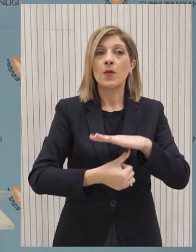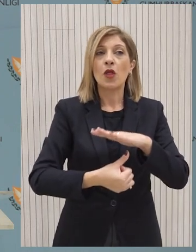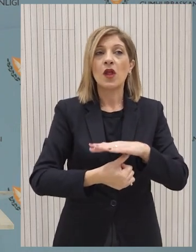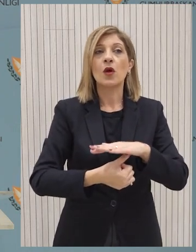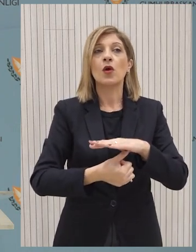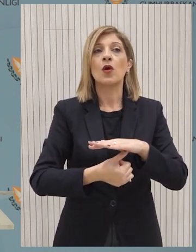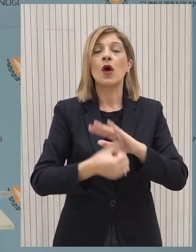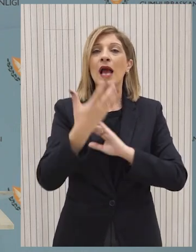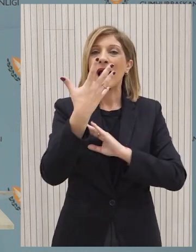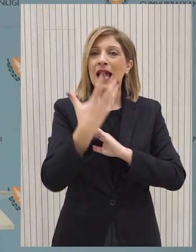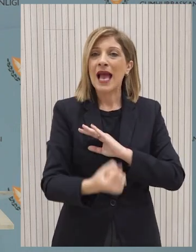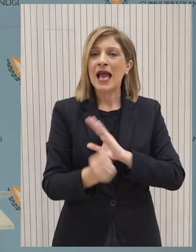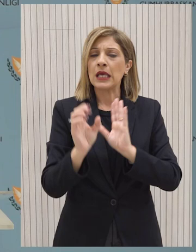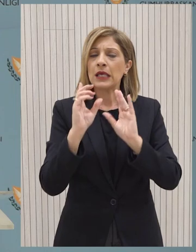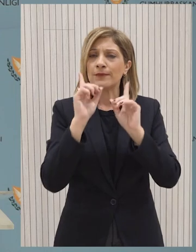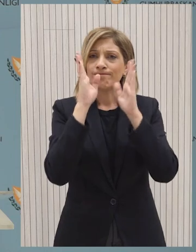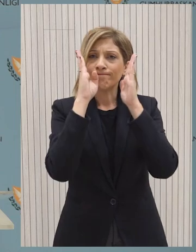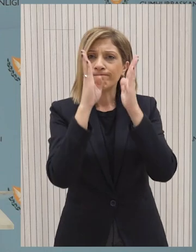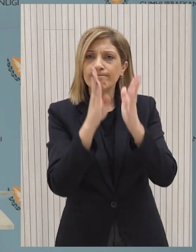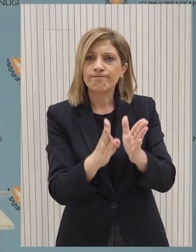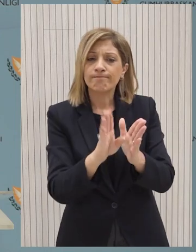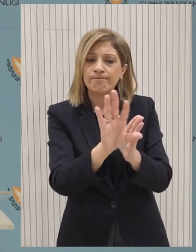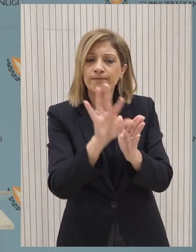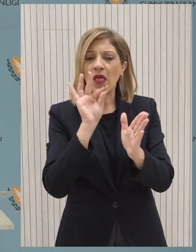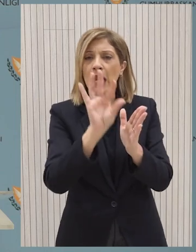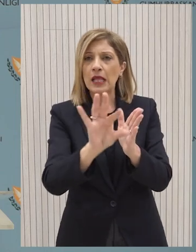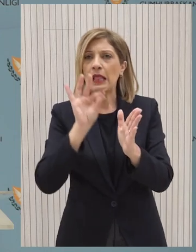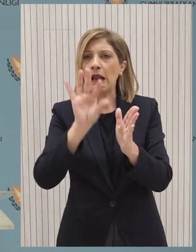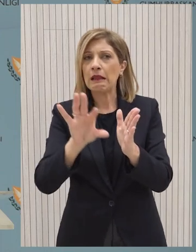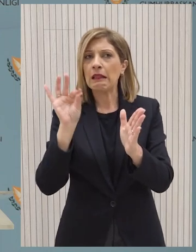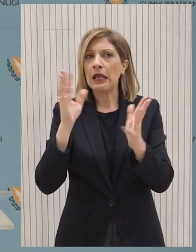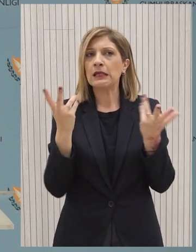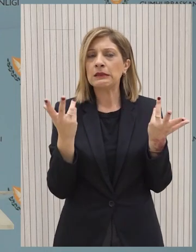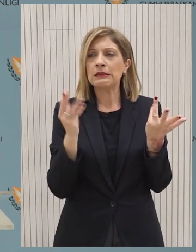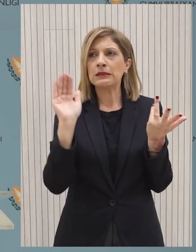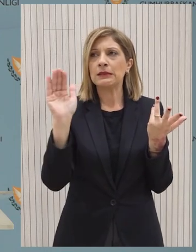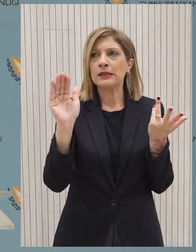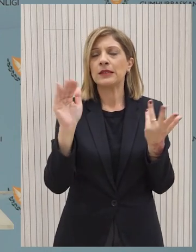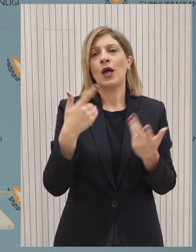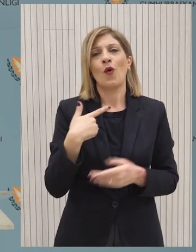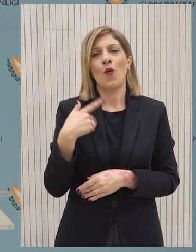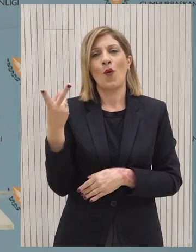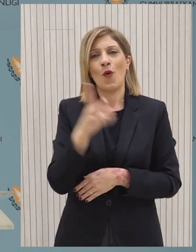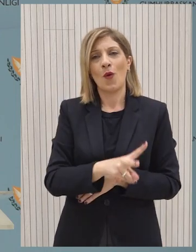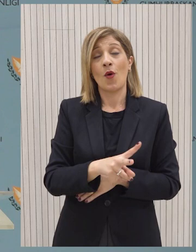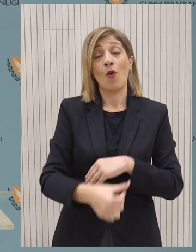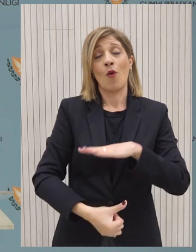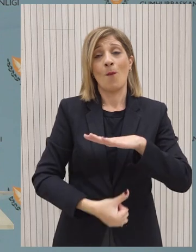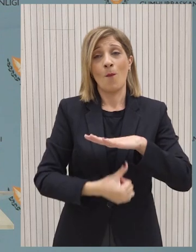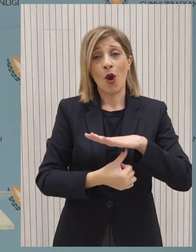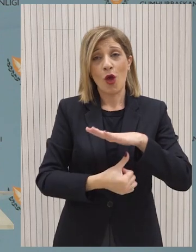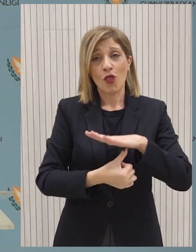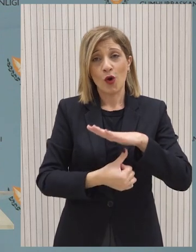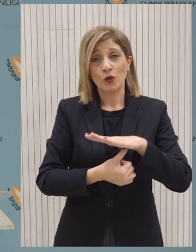έχει κάποιες συγκεκριμένες επιλογές. Μπορώ να σας διαβεβαιώσω ότι ο Πρόεδρος της